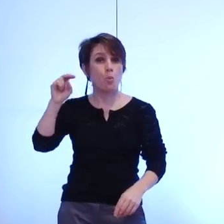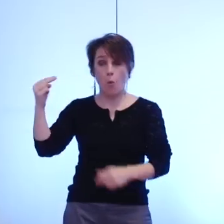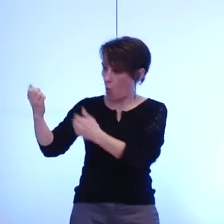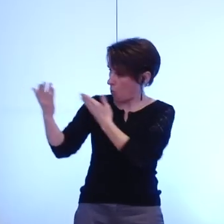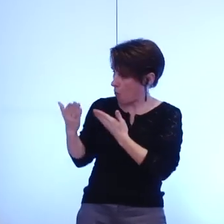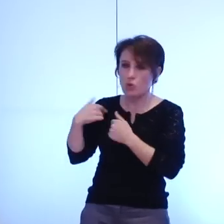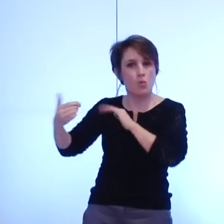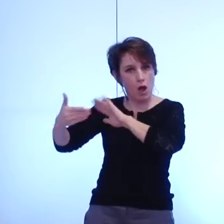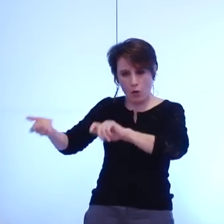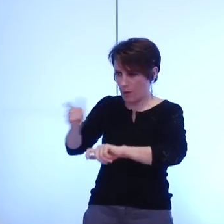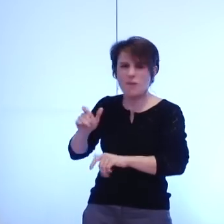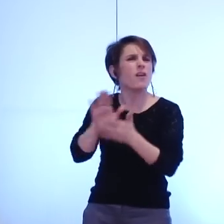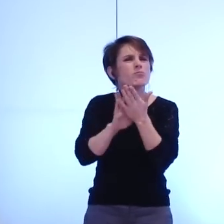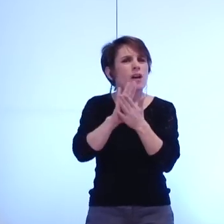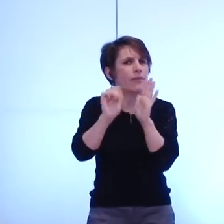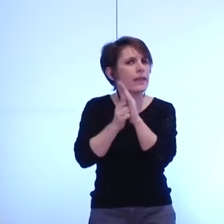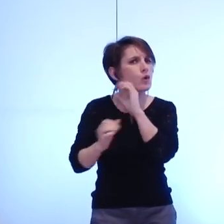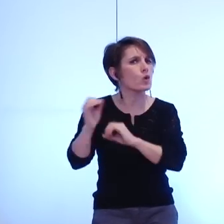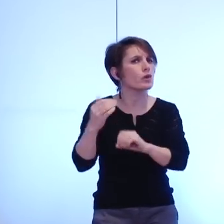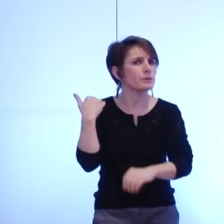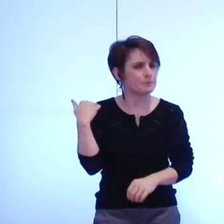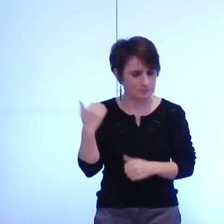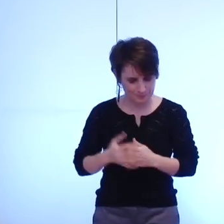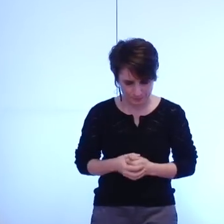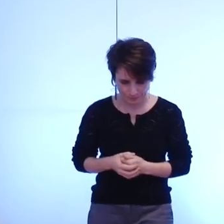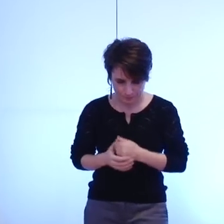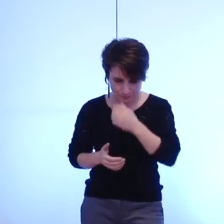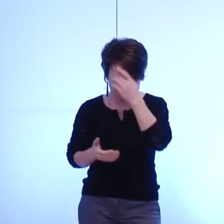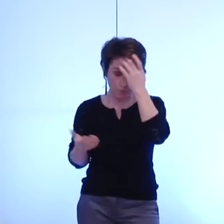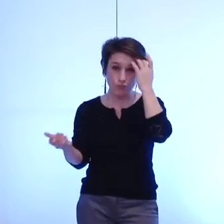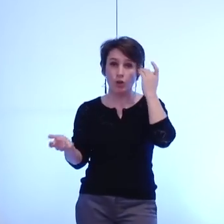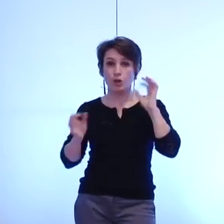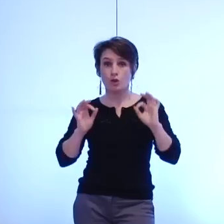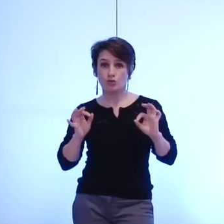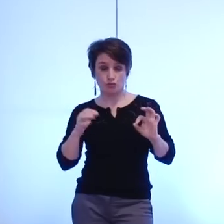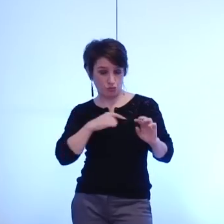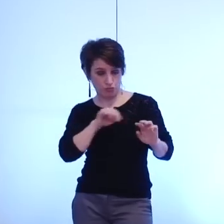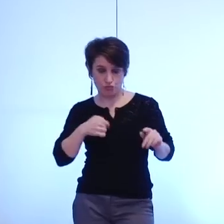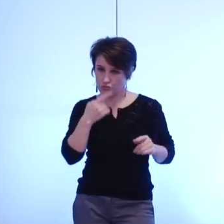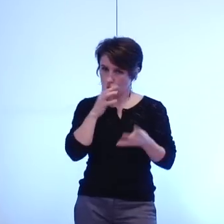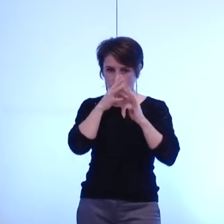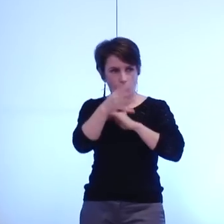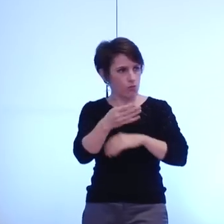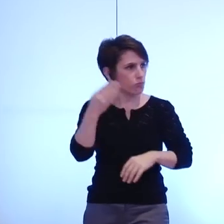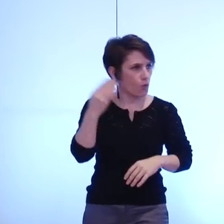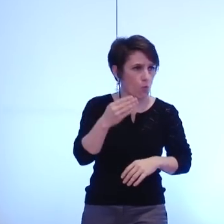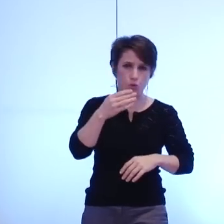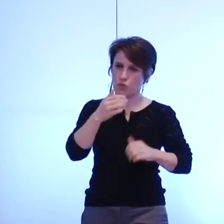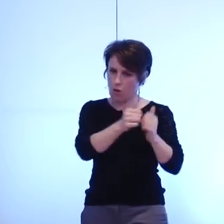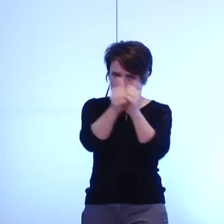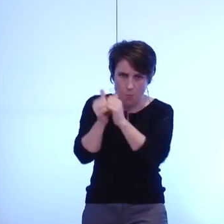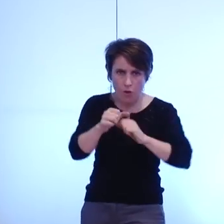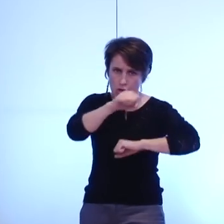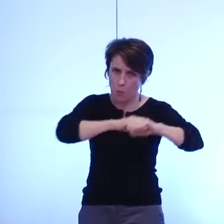relayé du mois d'octobre pardon et nous pensions qu'il fallait en effet pouvoir organiser entre nous un débat